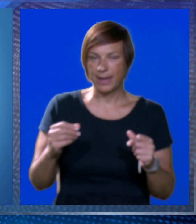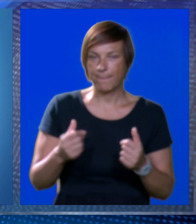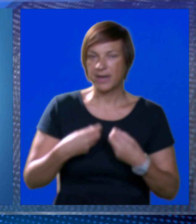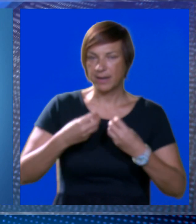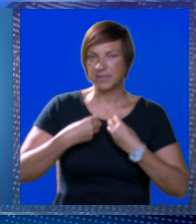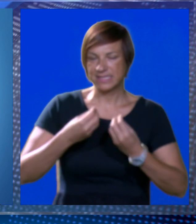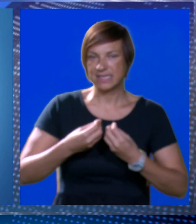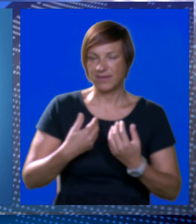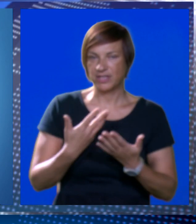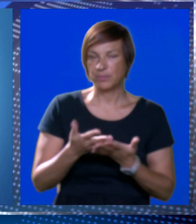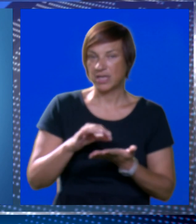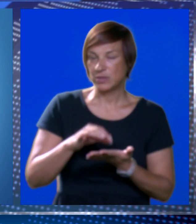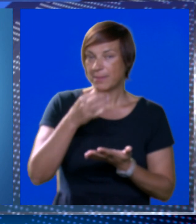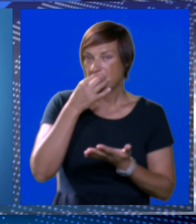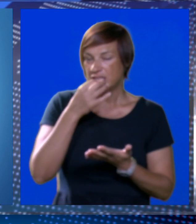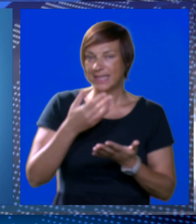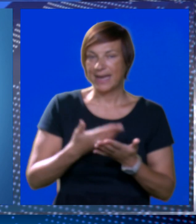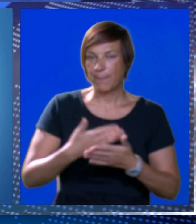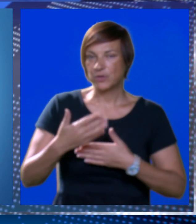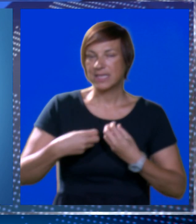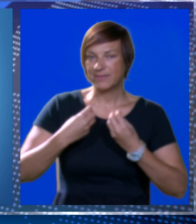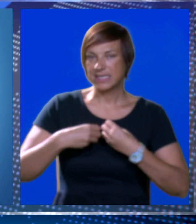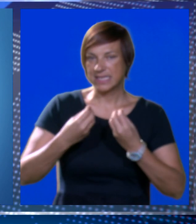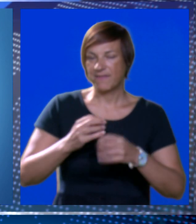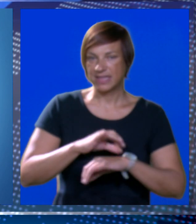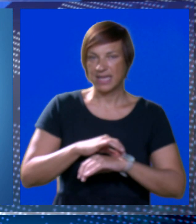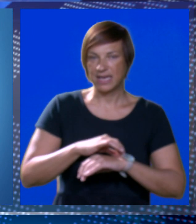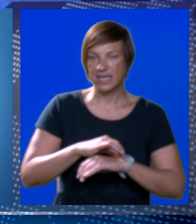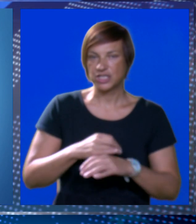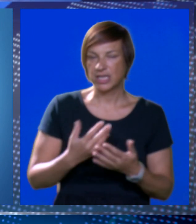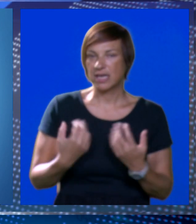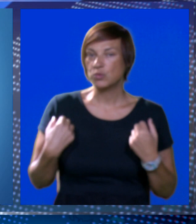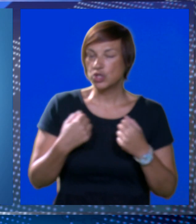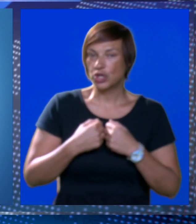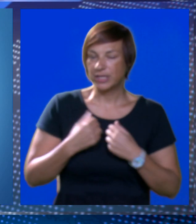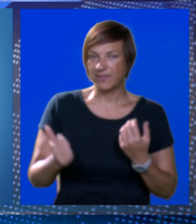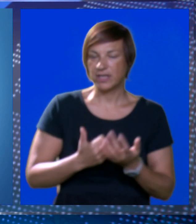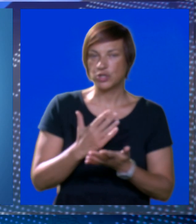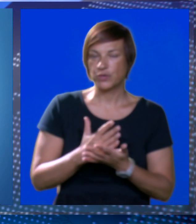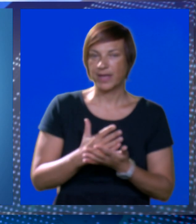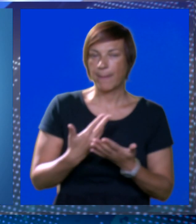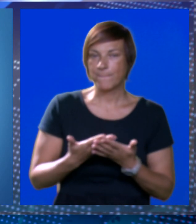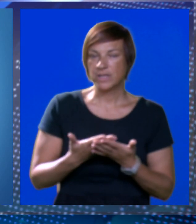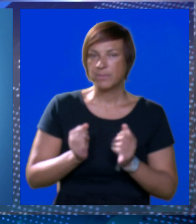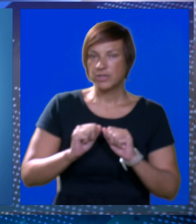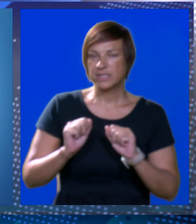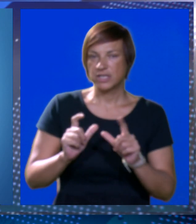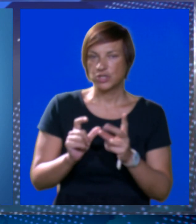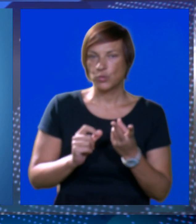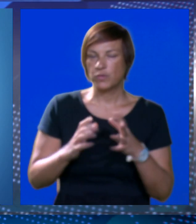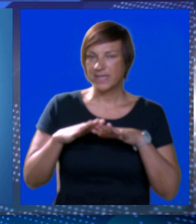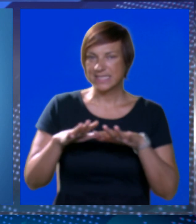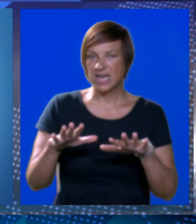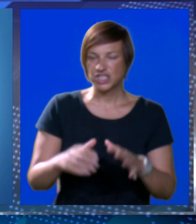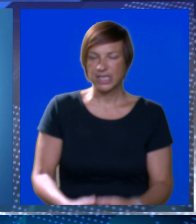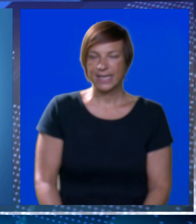kopnjenim prijedjelima savjetujemo da redovito uzimaju terapiju i slijede savjete liječnika. Uz prikladno odjevanje još uvijek je potrebno primijeniti zaštitu